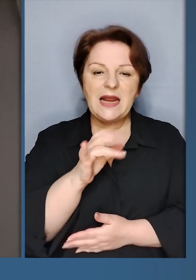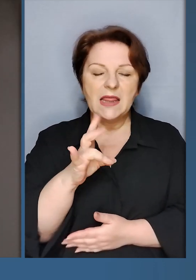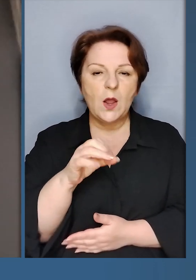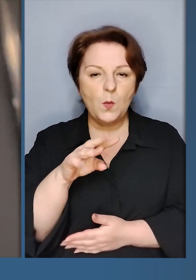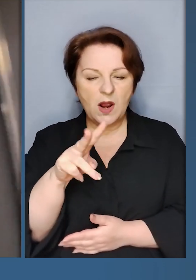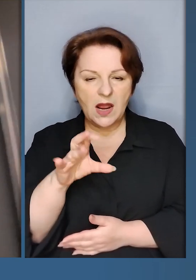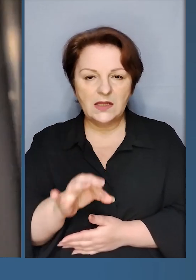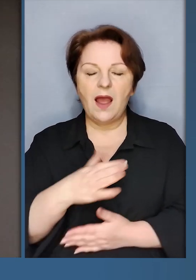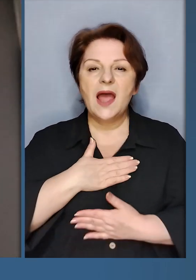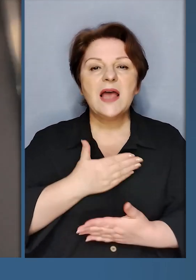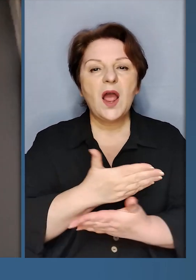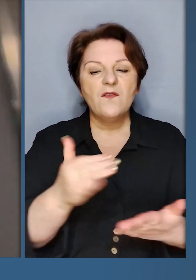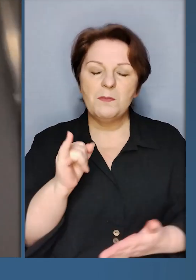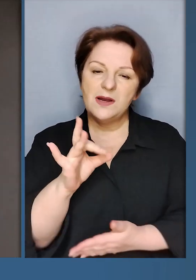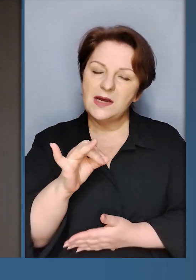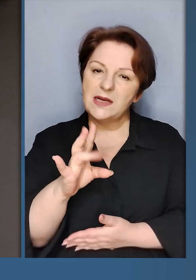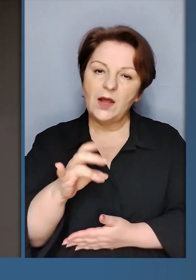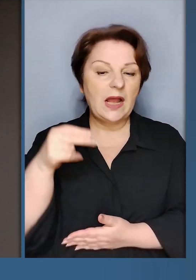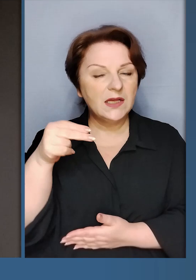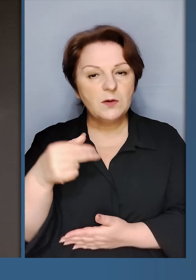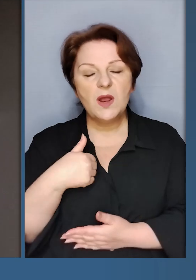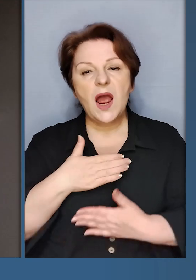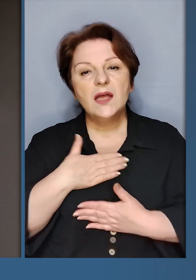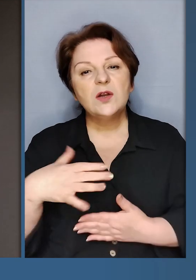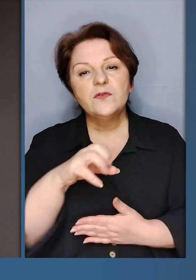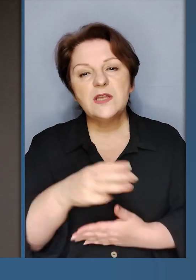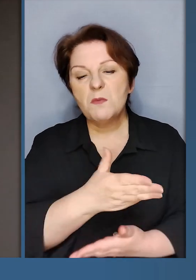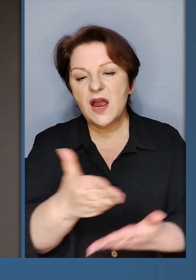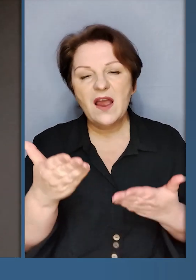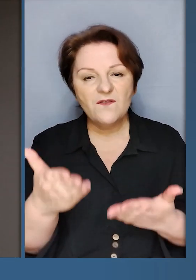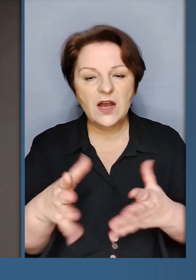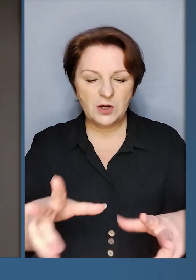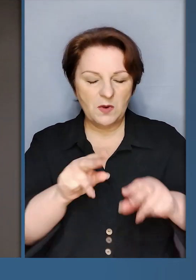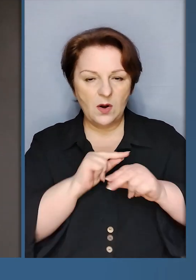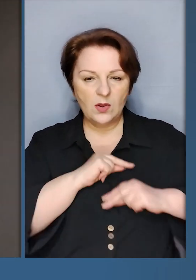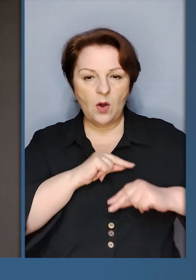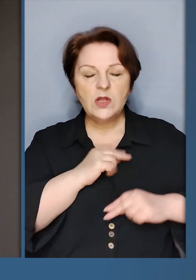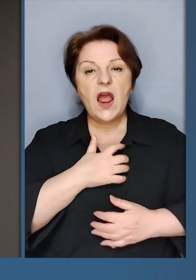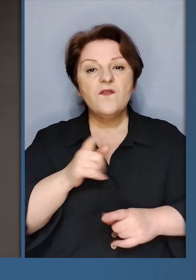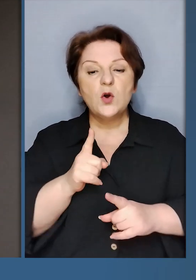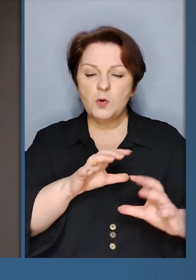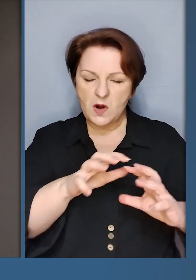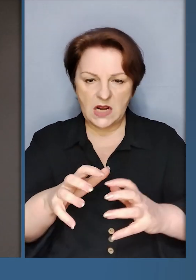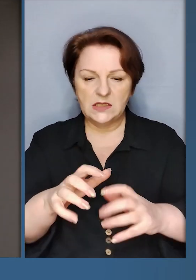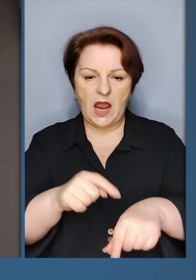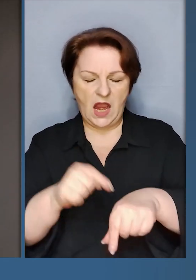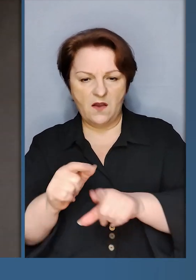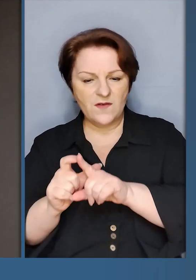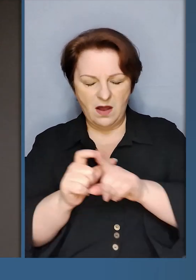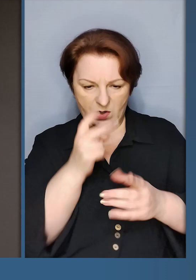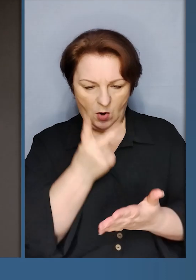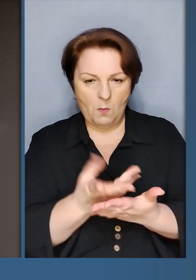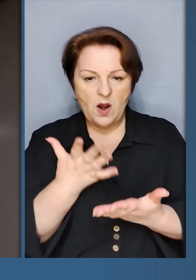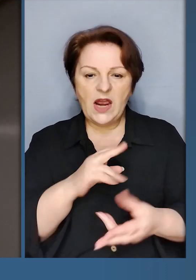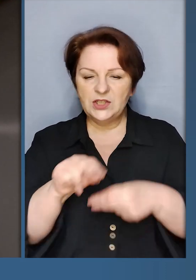Одесі, Ірина Науменка. Дякую вам, Ірина, в Запоріжжі. Я дякую всім вам і вашим колерам. Мачливо, щоб світ